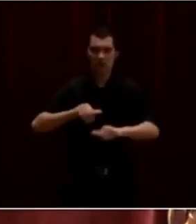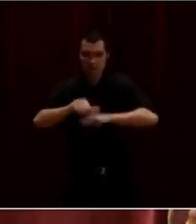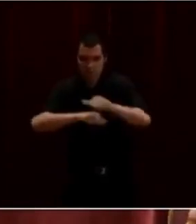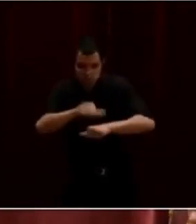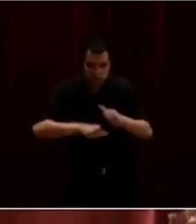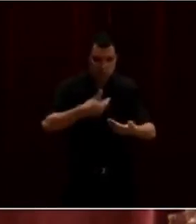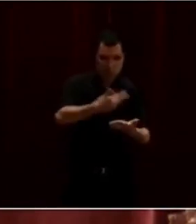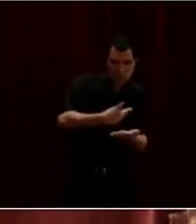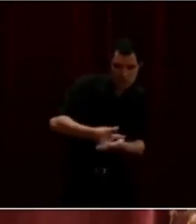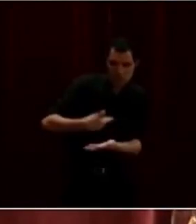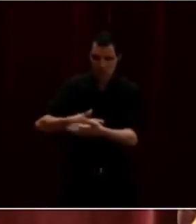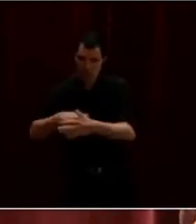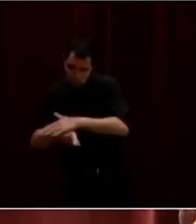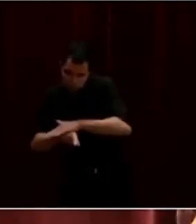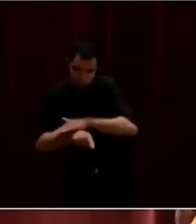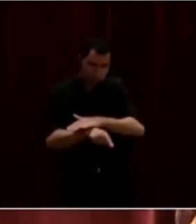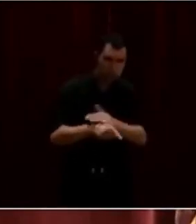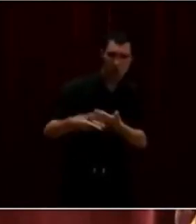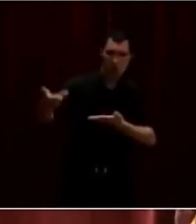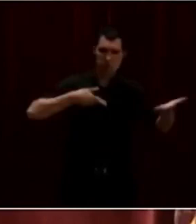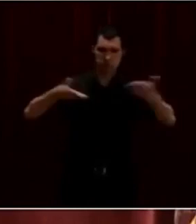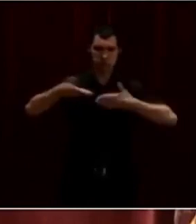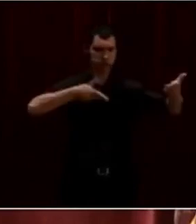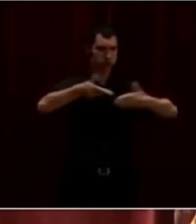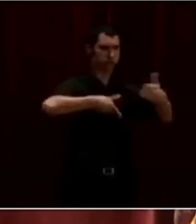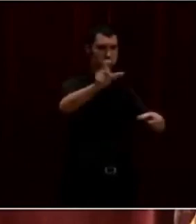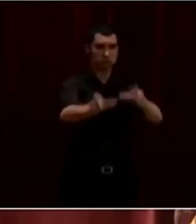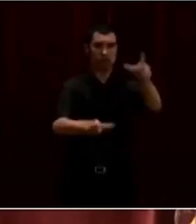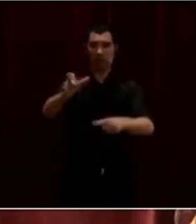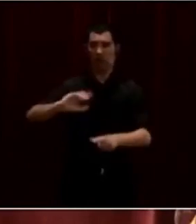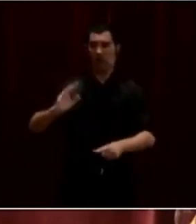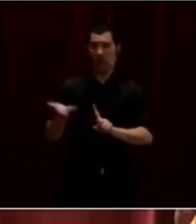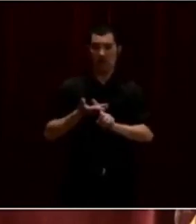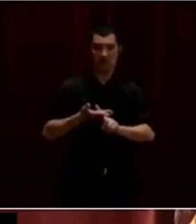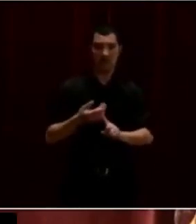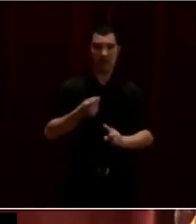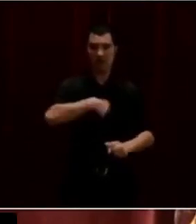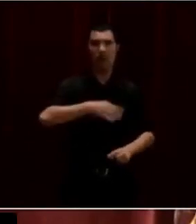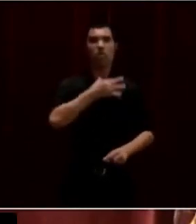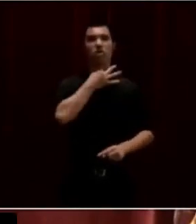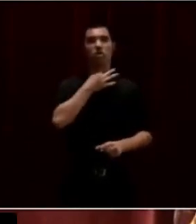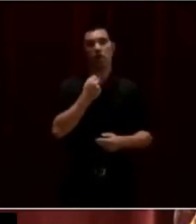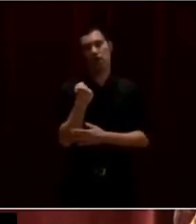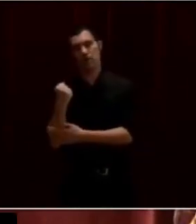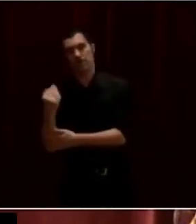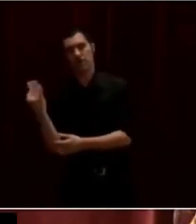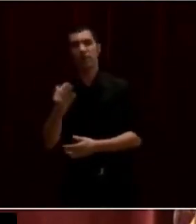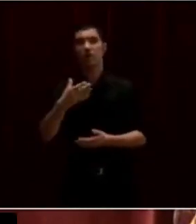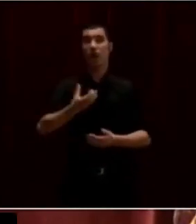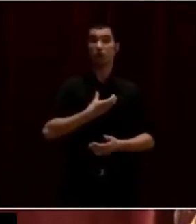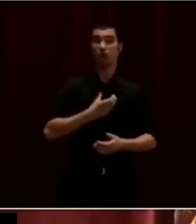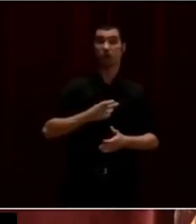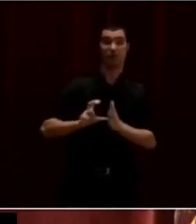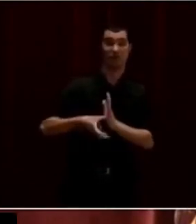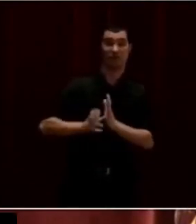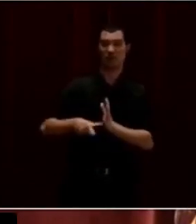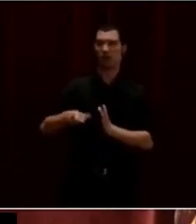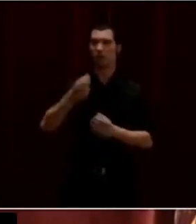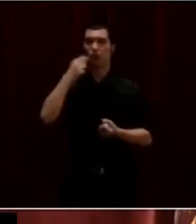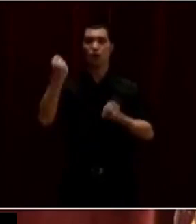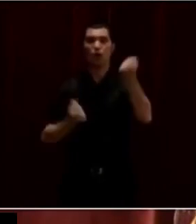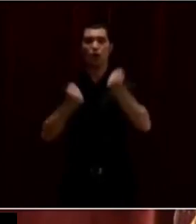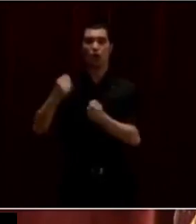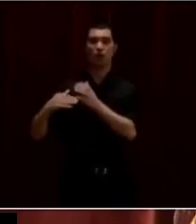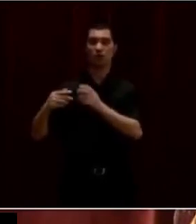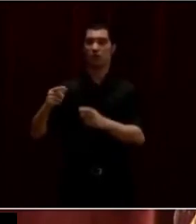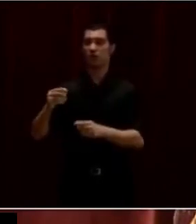resoldre totes les sol·licituds que li arribaran per part de la ciutadania. Per exemple, l'Ajuntament de Ferreries, que tenia tres vehicles, s